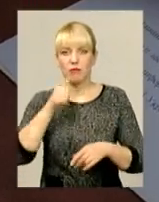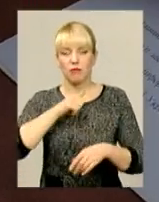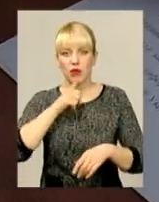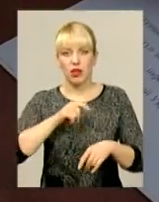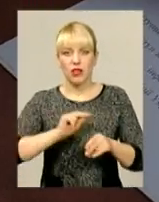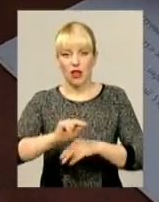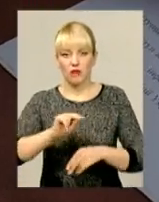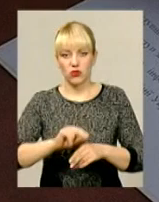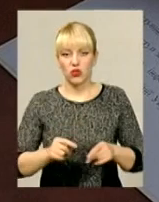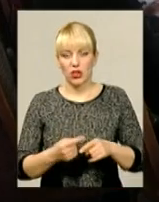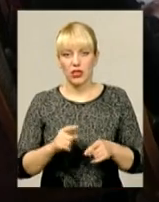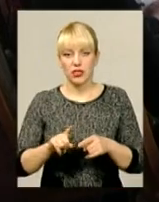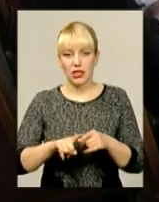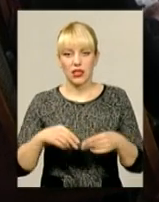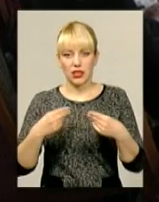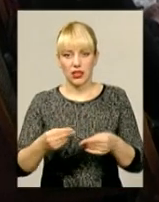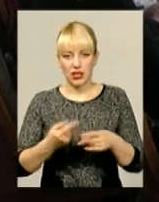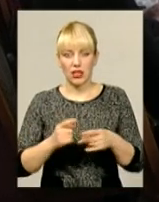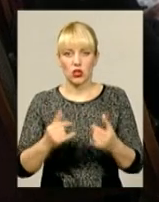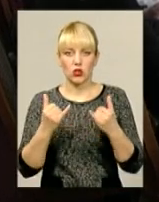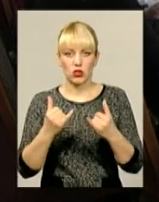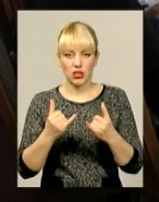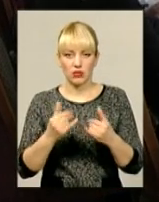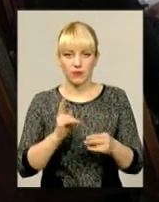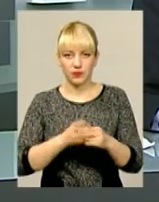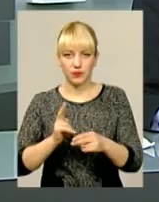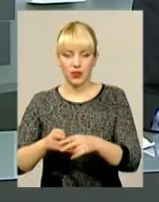підвищити ефективність протидії так званому сучасному рабству.